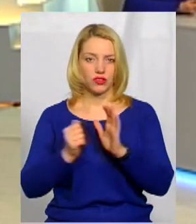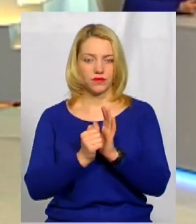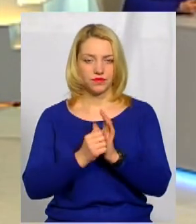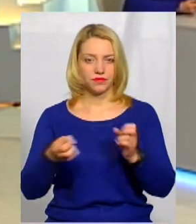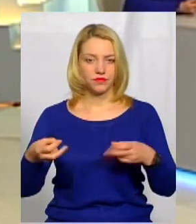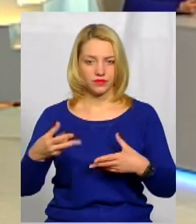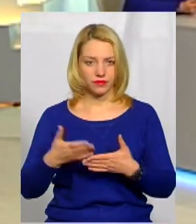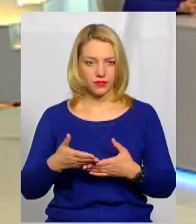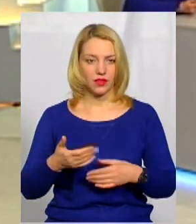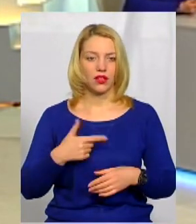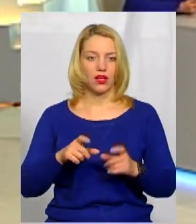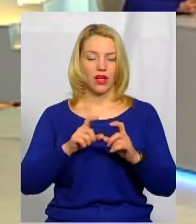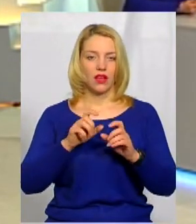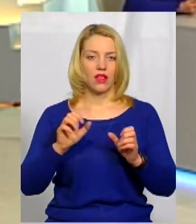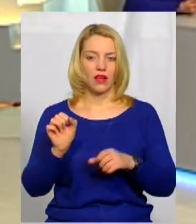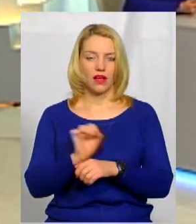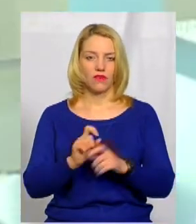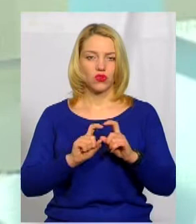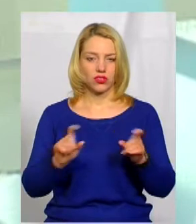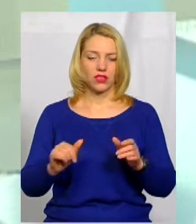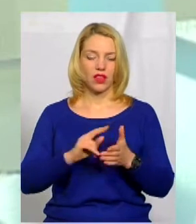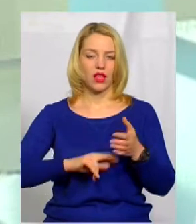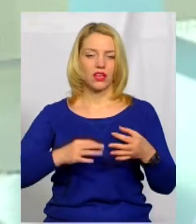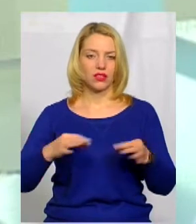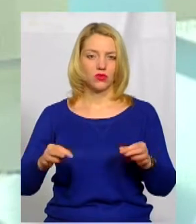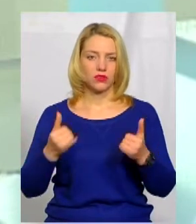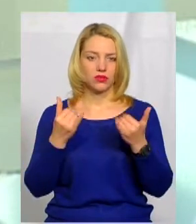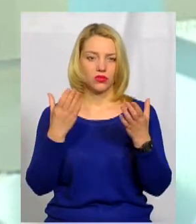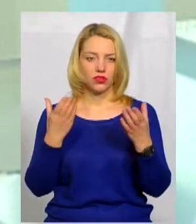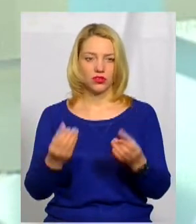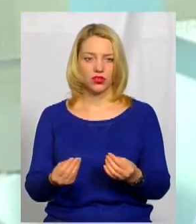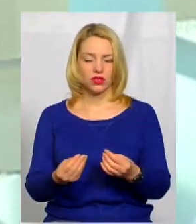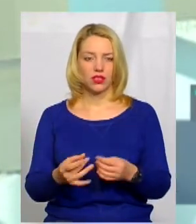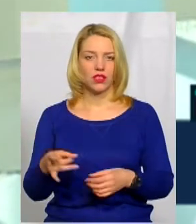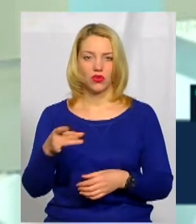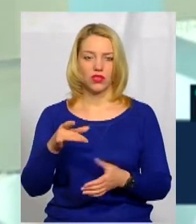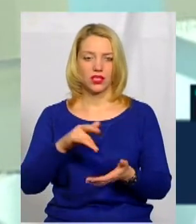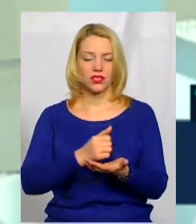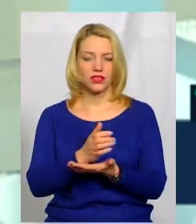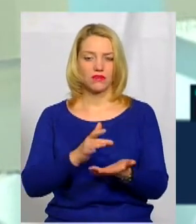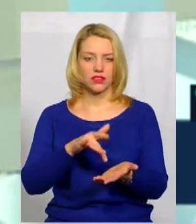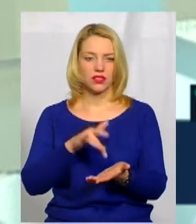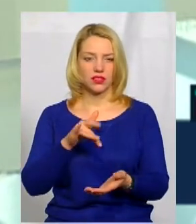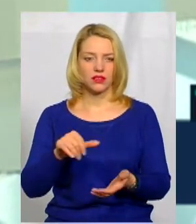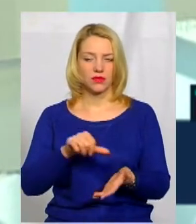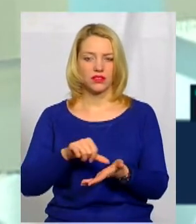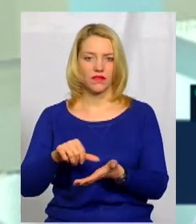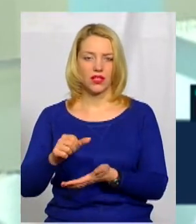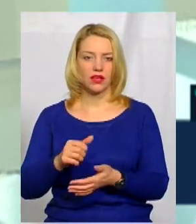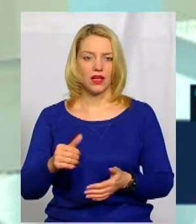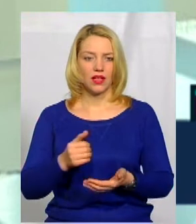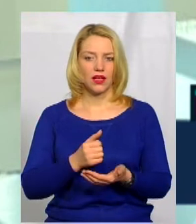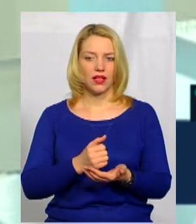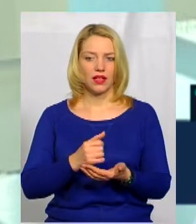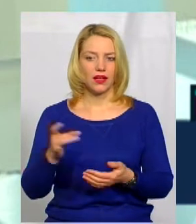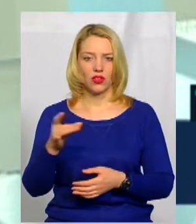Автошкола акредитується на сьогоднішній день в регіональному сервісному центру, працівниками регіонального сервісного центру.